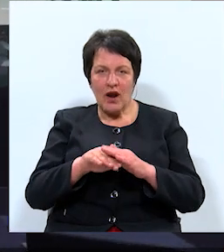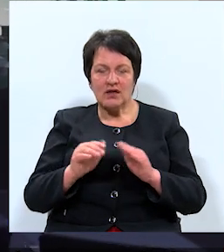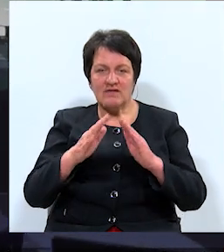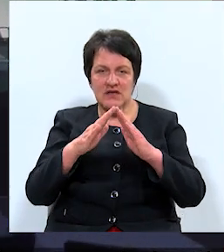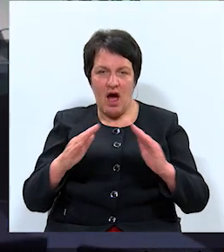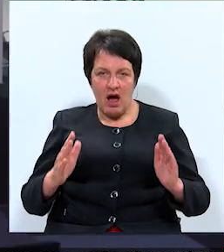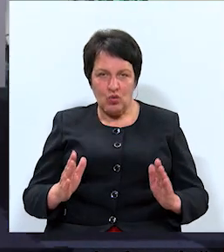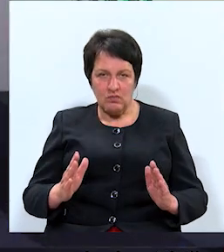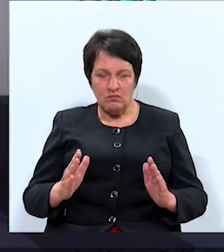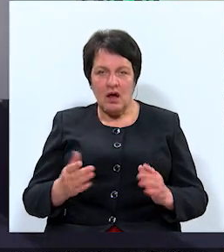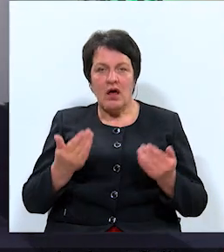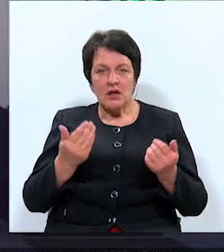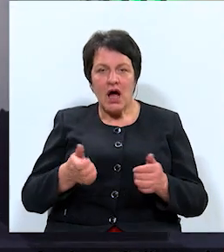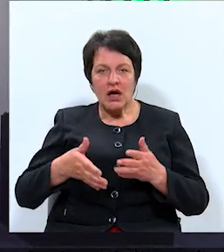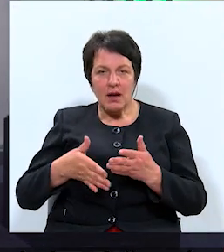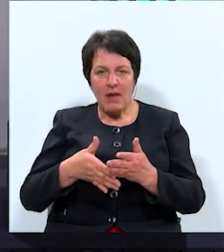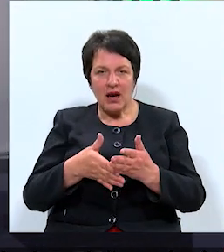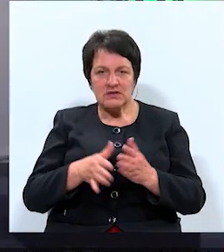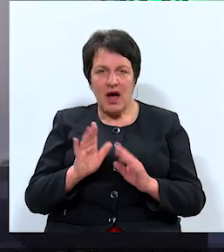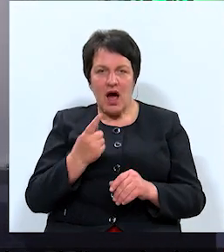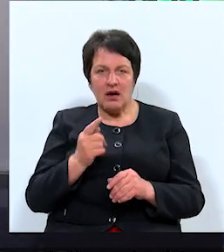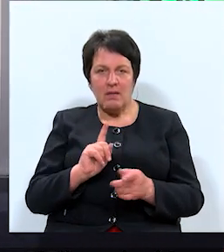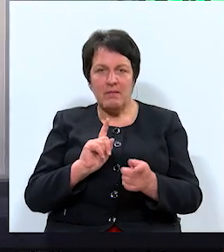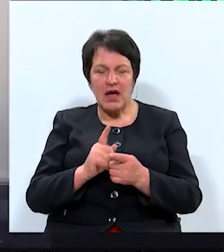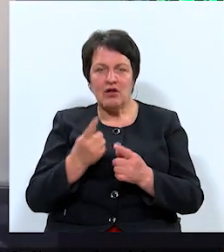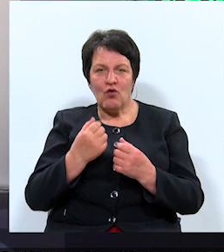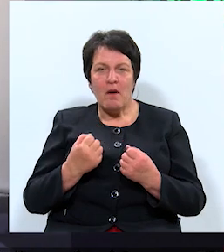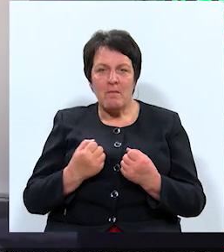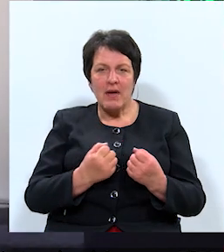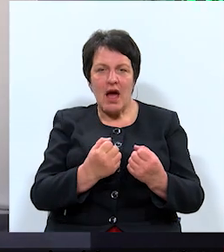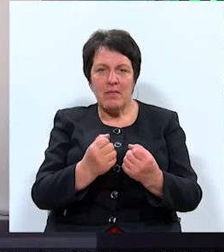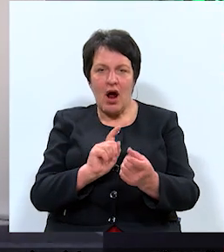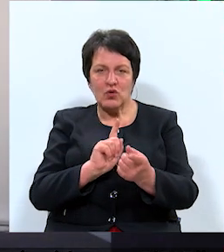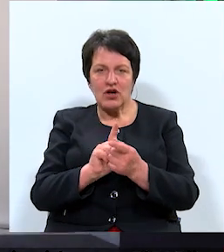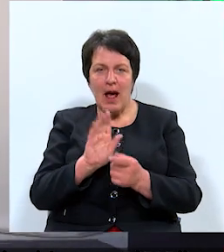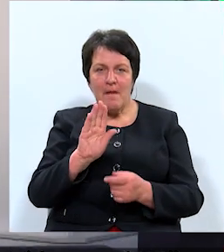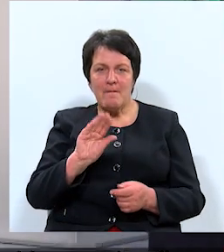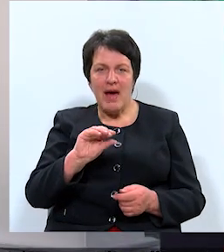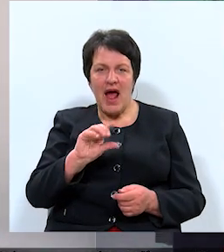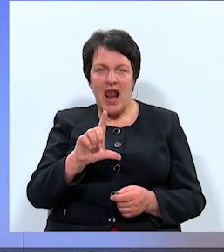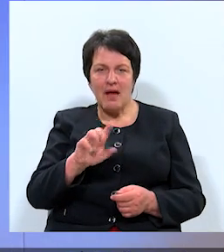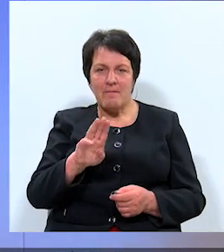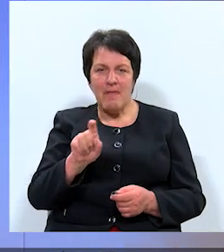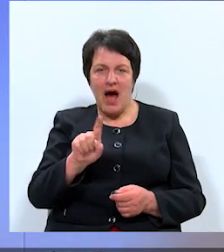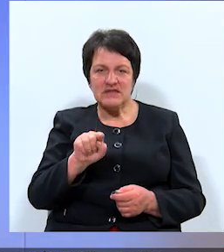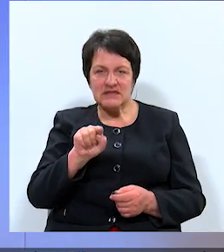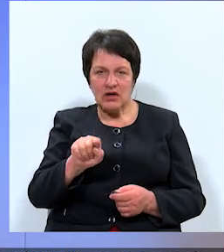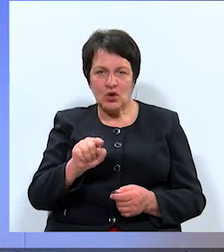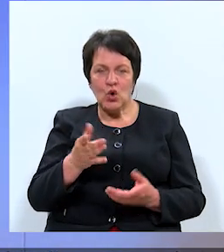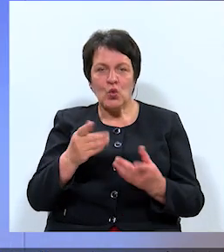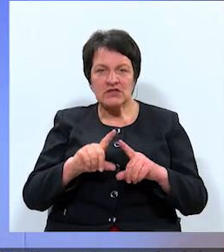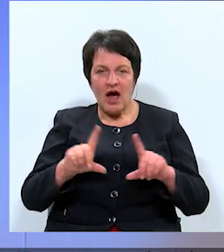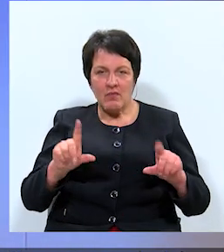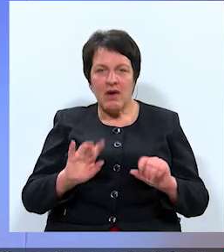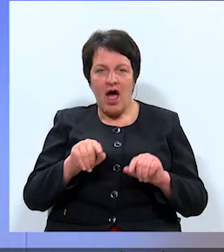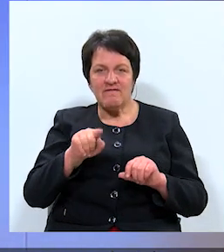Tagad palīdzējām ar piekļūvi un piebraukšanu belmastu uzņēmumam, lai viņi izveidotu jāno